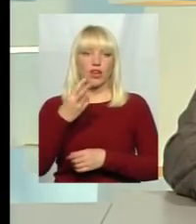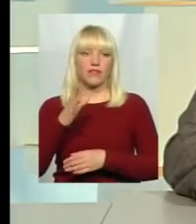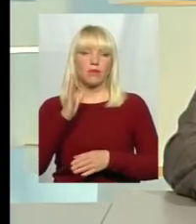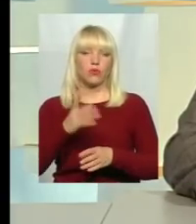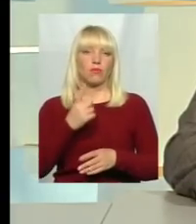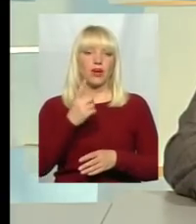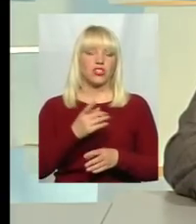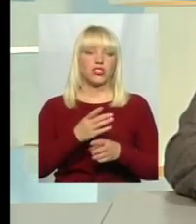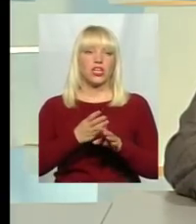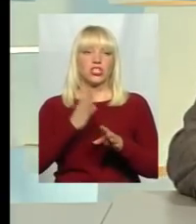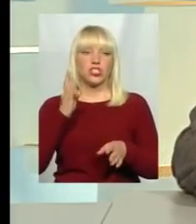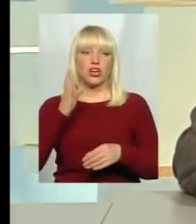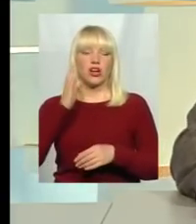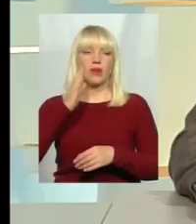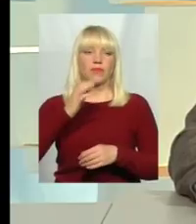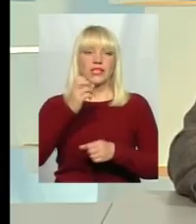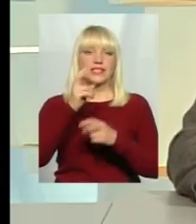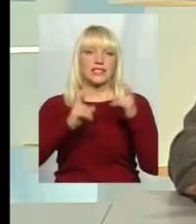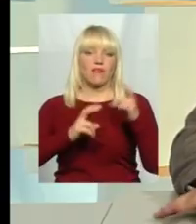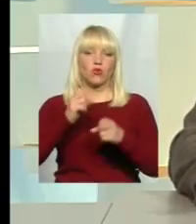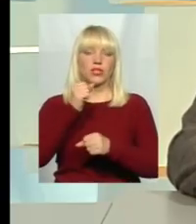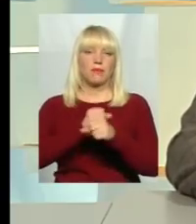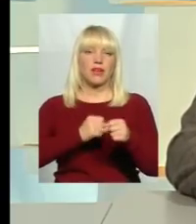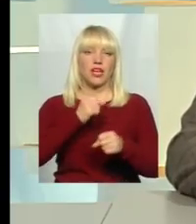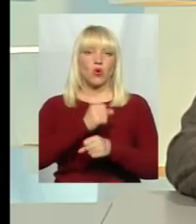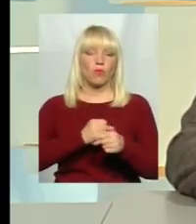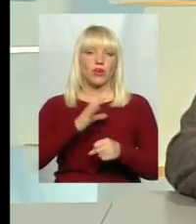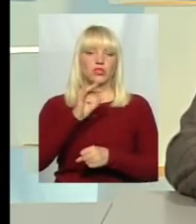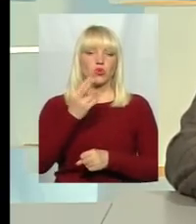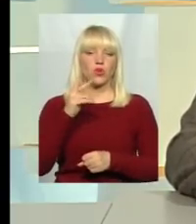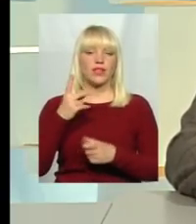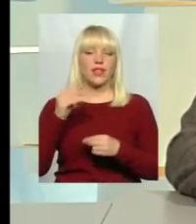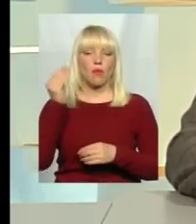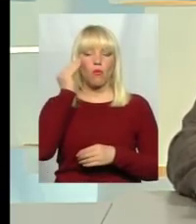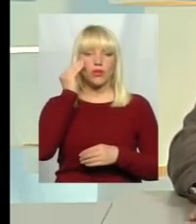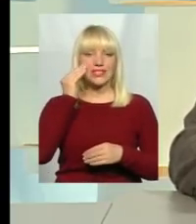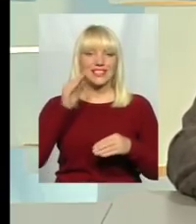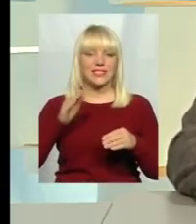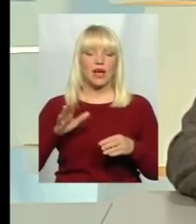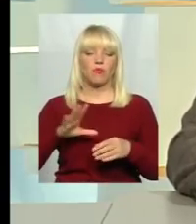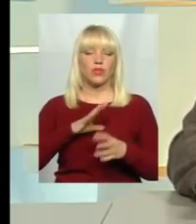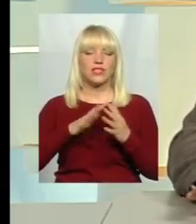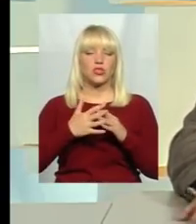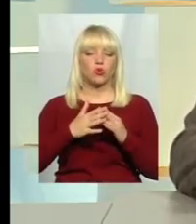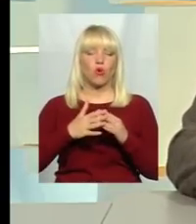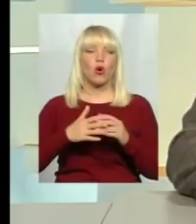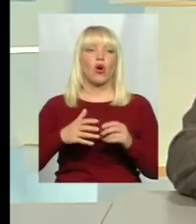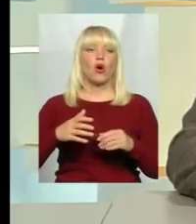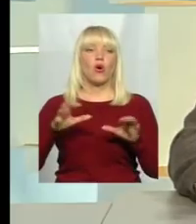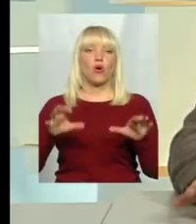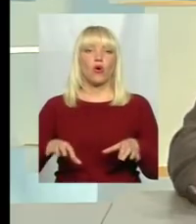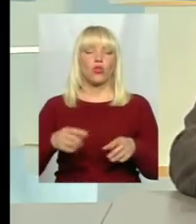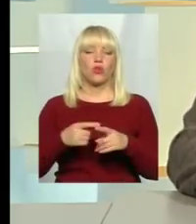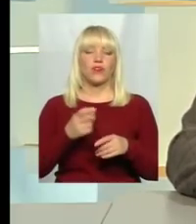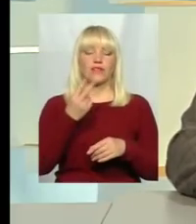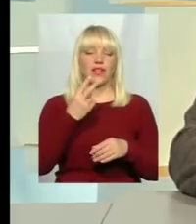в Адамполі заводу з переробки сої, де позиція була сільського голови. 12 ділянок по Україні, він участвував в